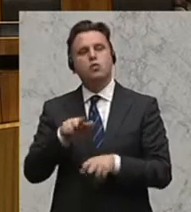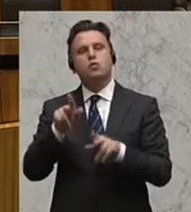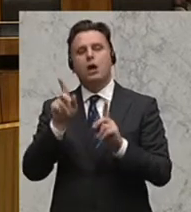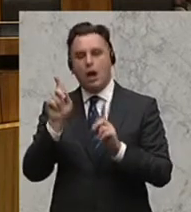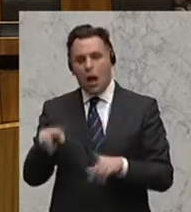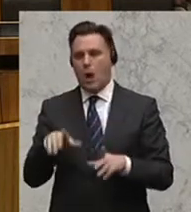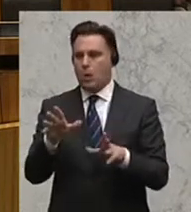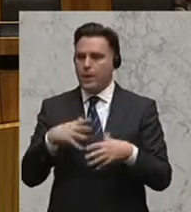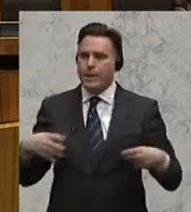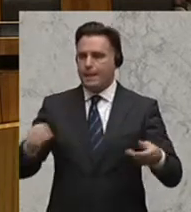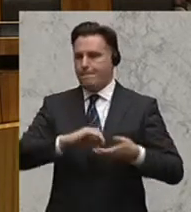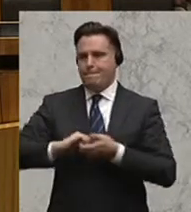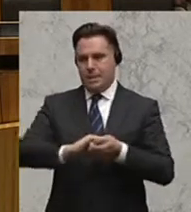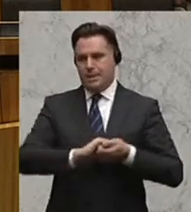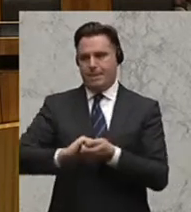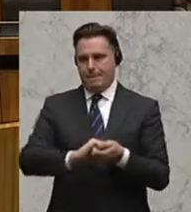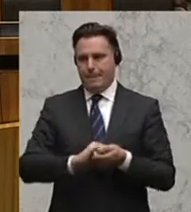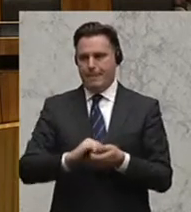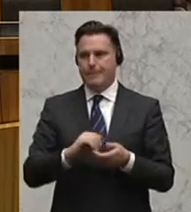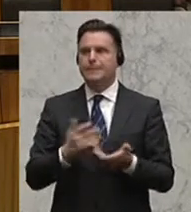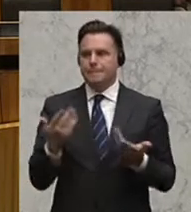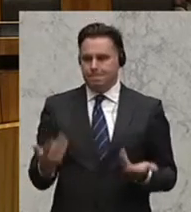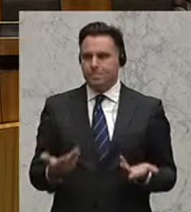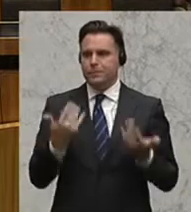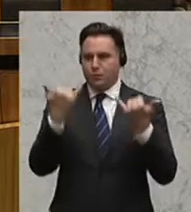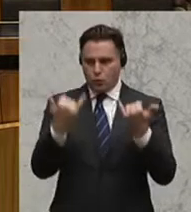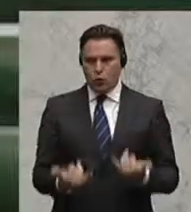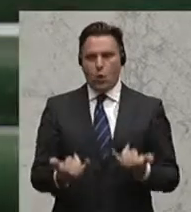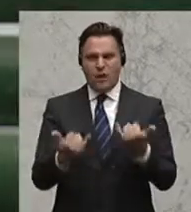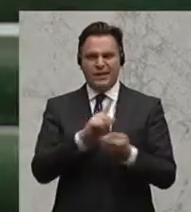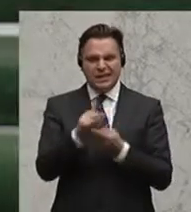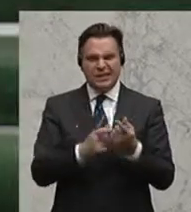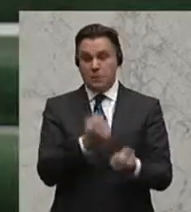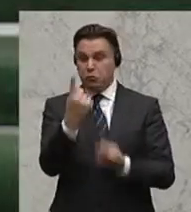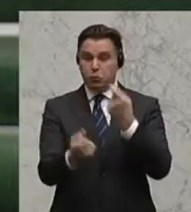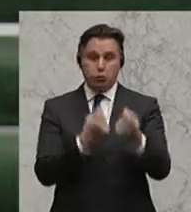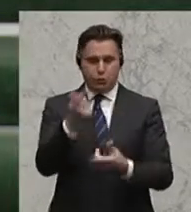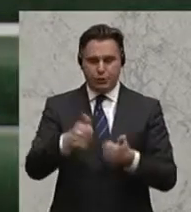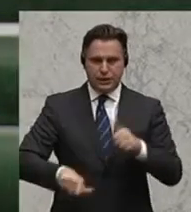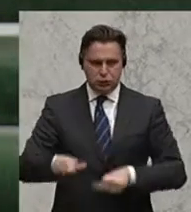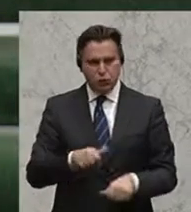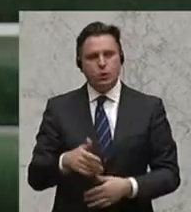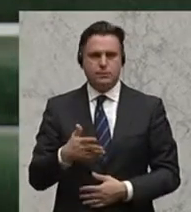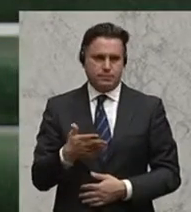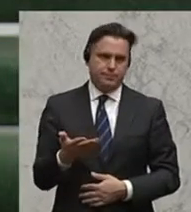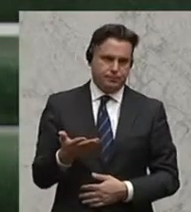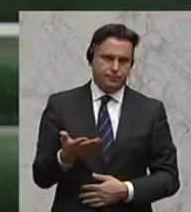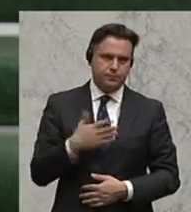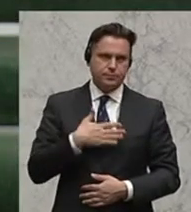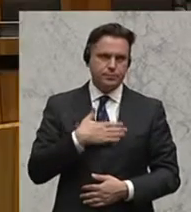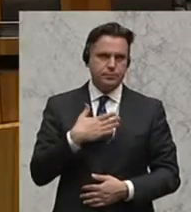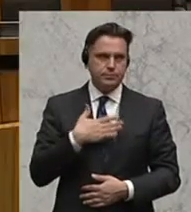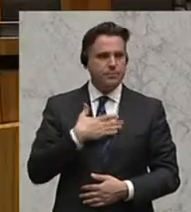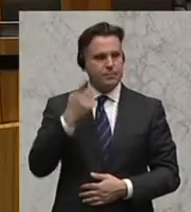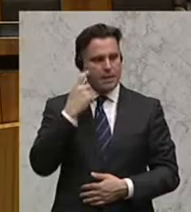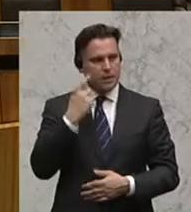auch miteinander. Auch gegen diese Erscheinungsbilder der heutigen Zeit. Und ich meine, dass